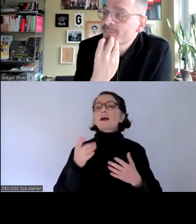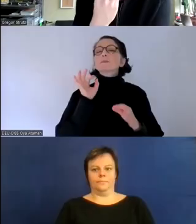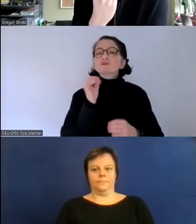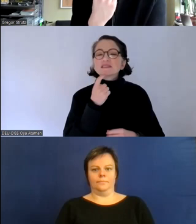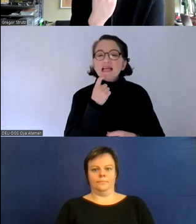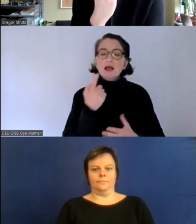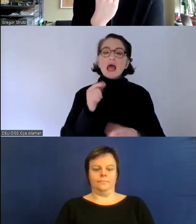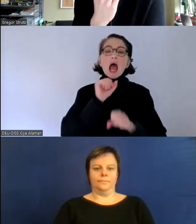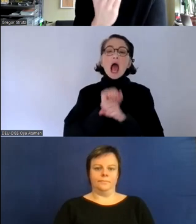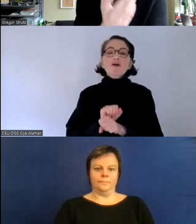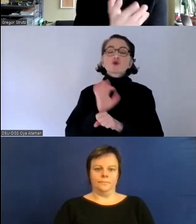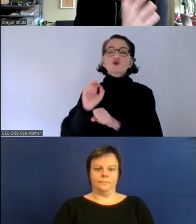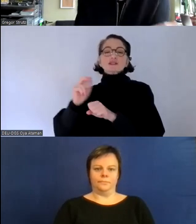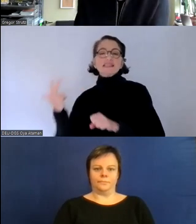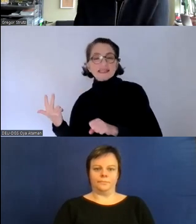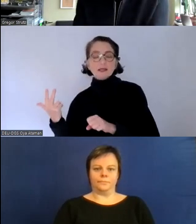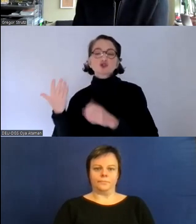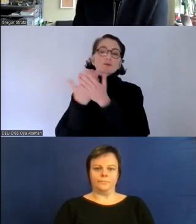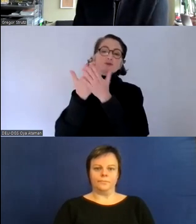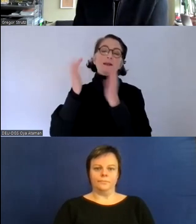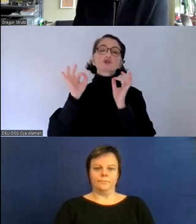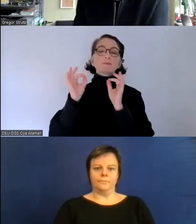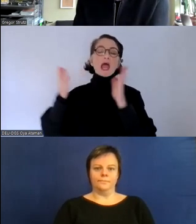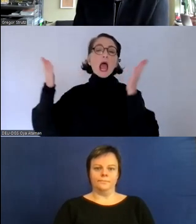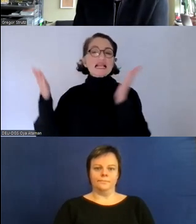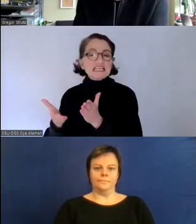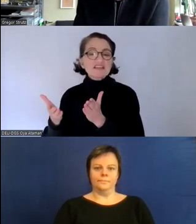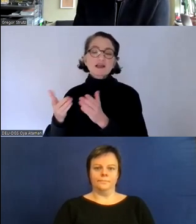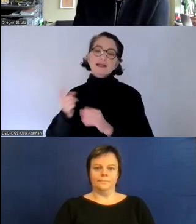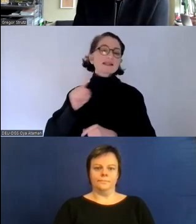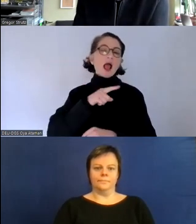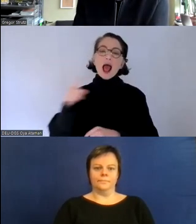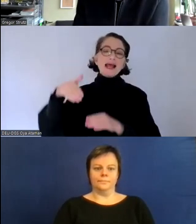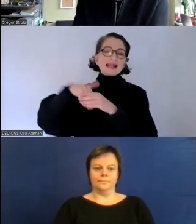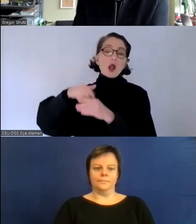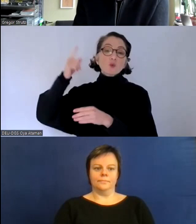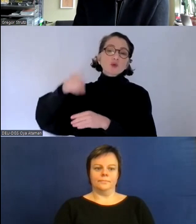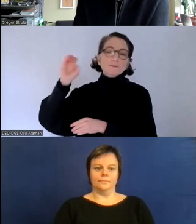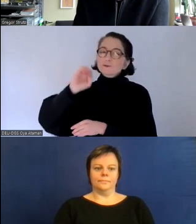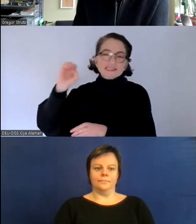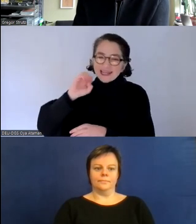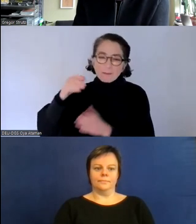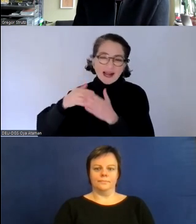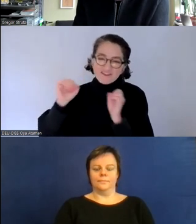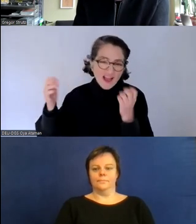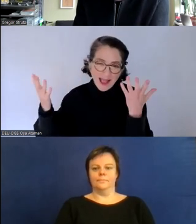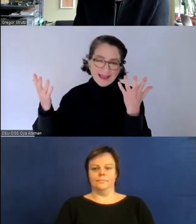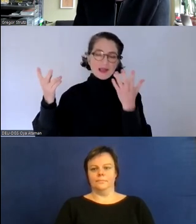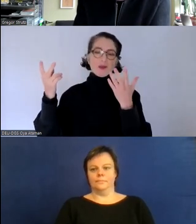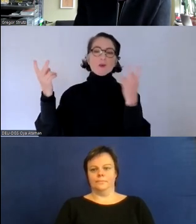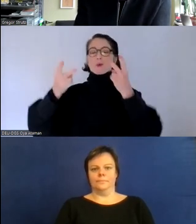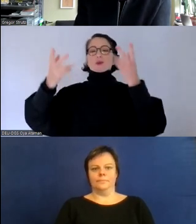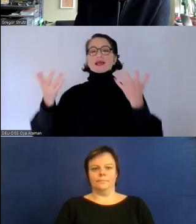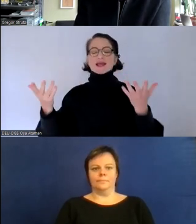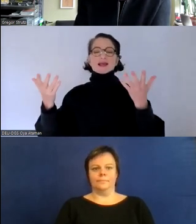nicht gegeben ist das bestimmt bei bestimmten archiven nicht alle inhalte zu 100 prozent barrierefrei sein müssen oder eben das